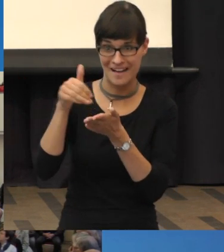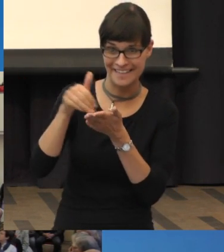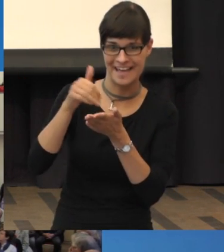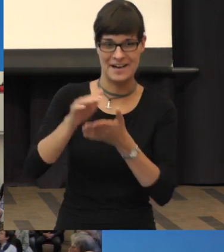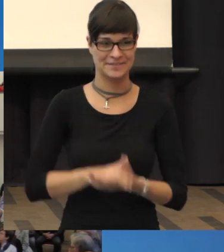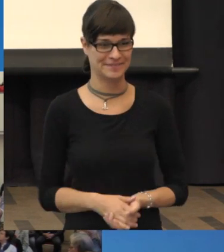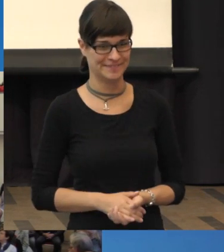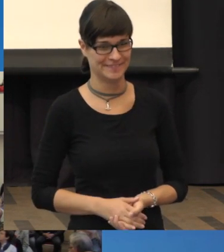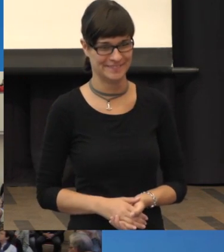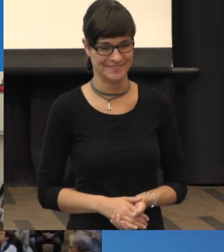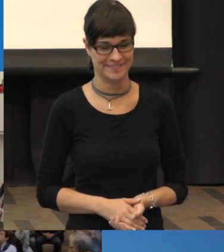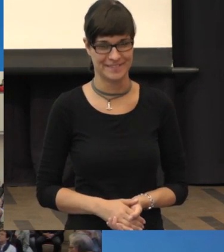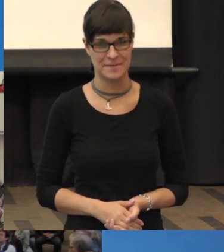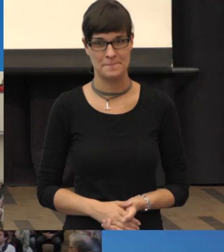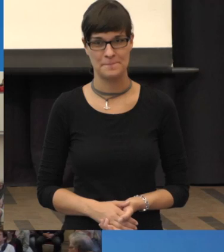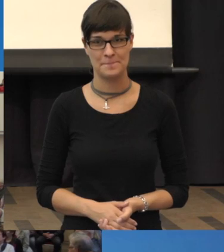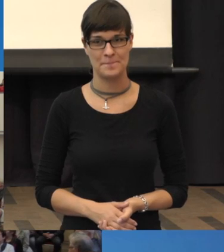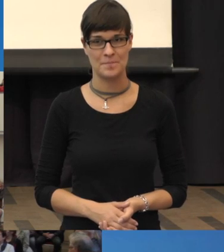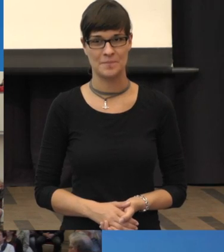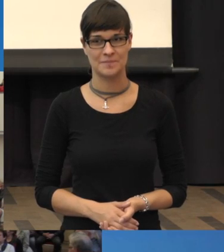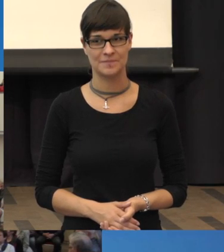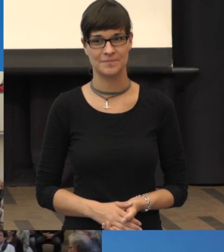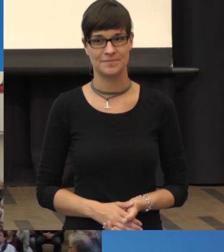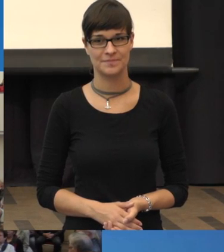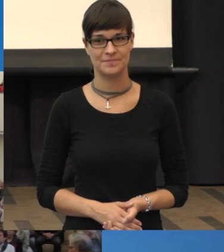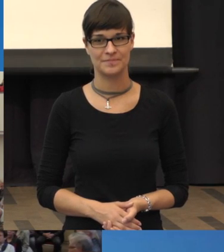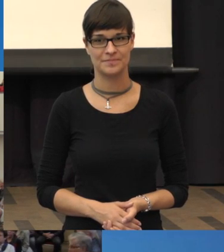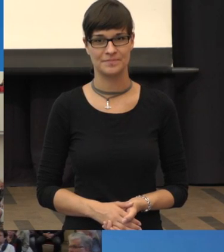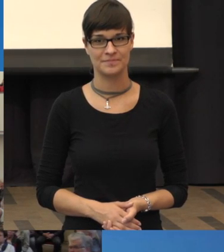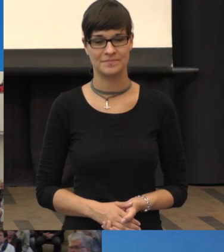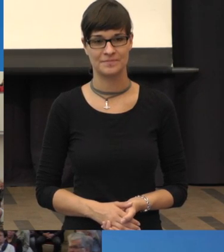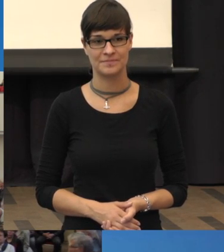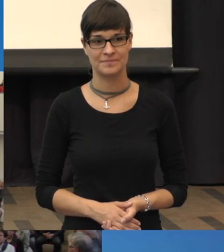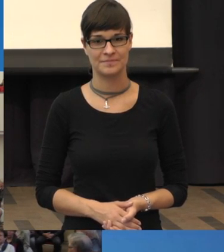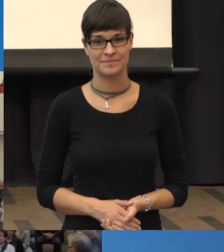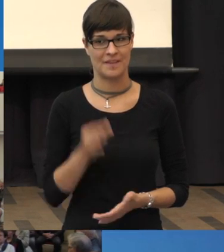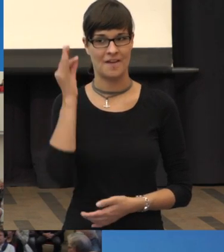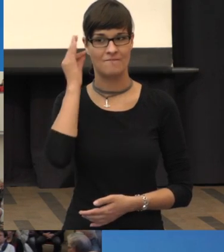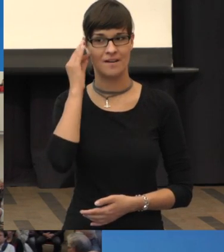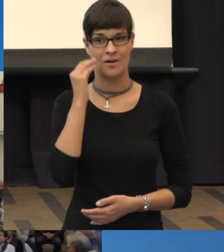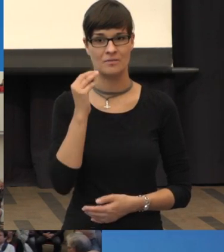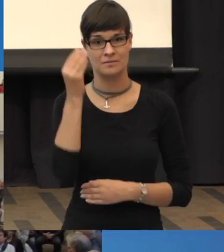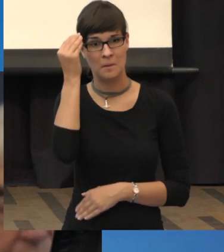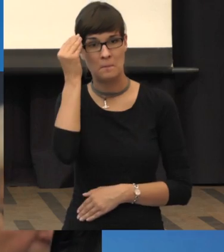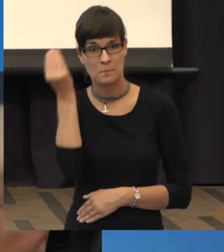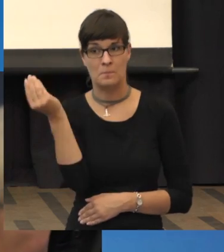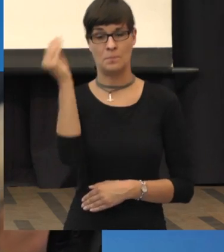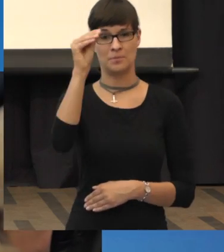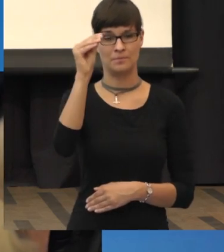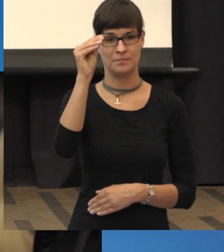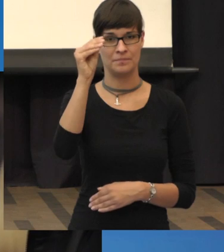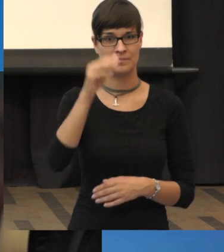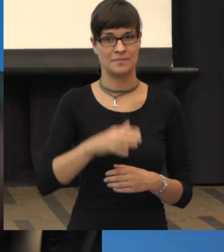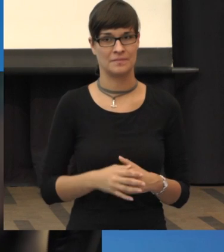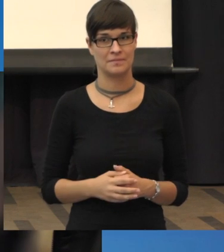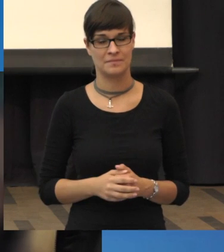Augenblick bitte. Schon bin ich da. Eine Anmerkung. Kann man der jungen Frau oder